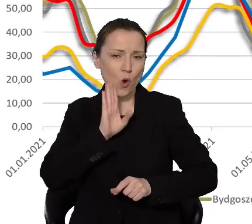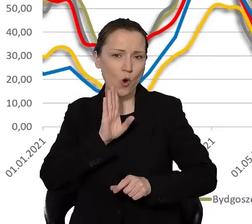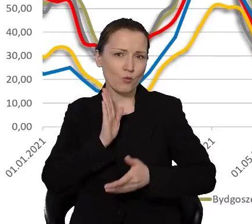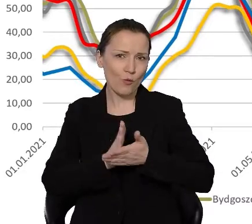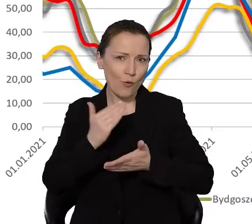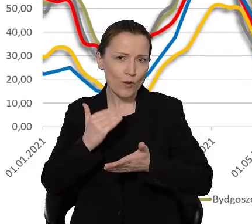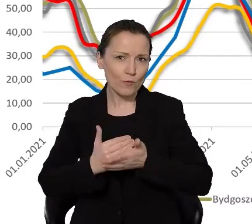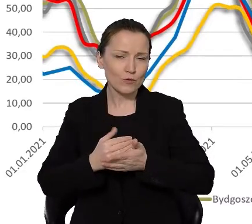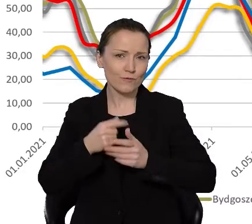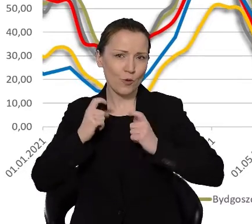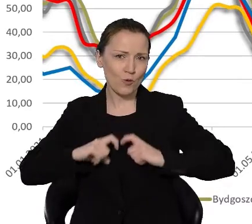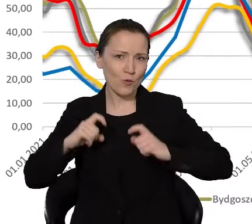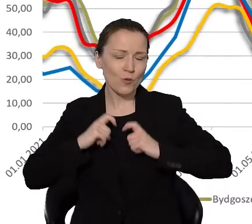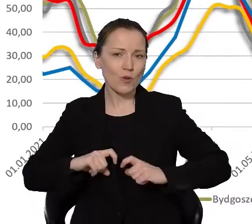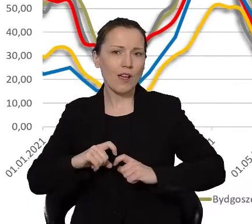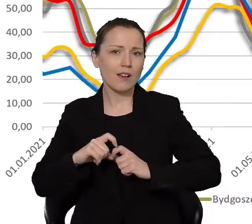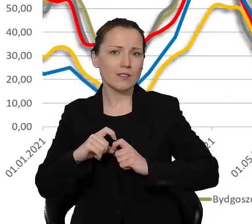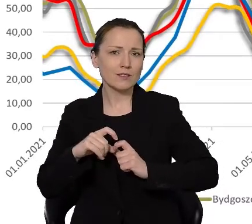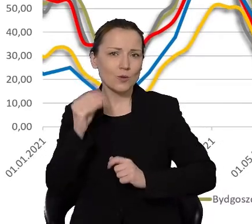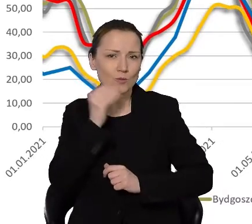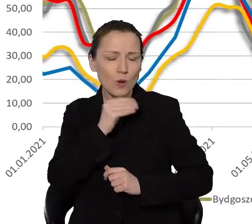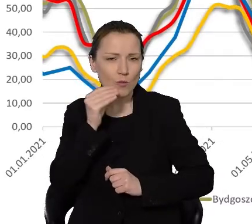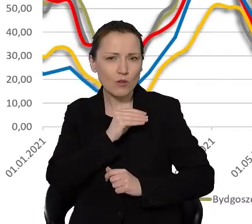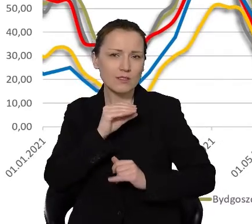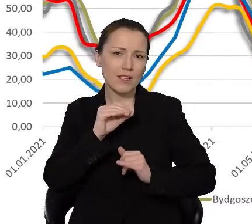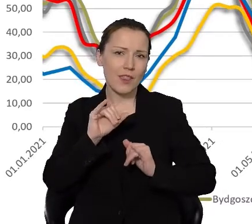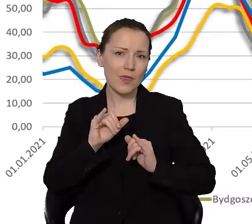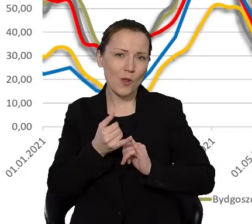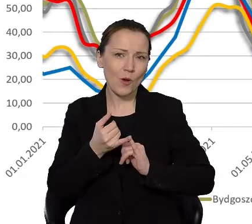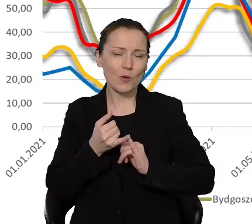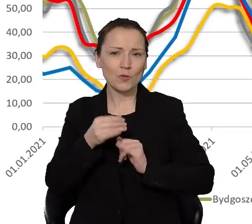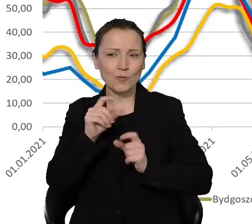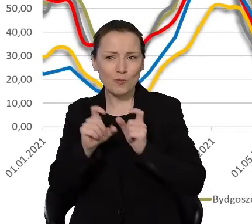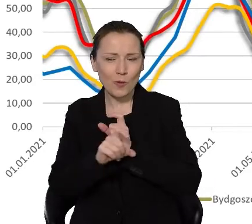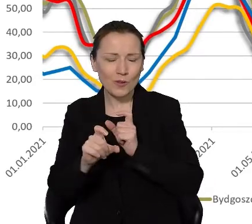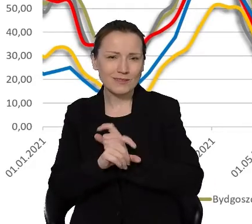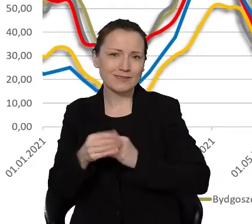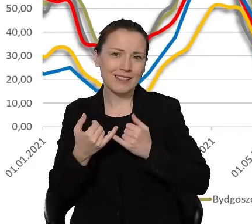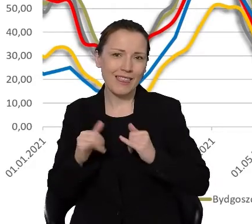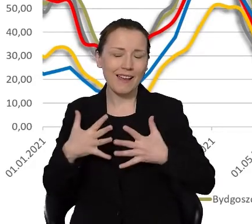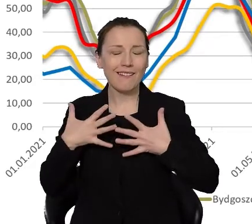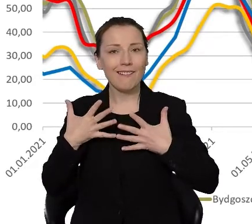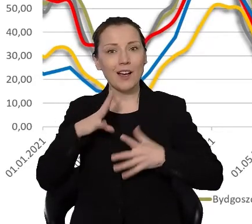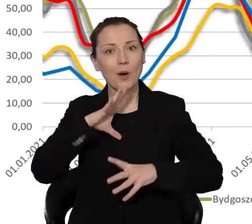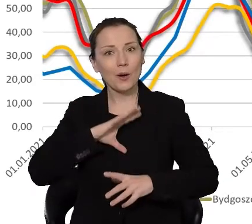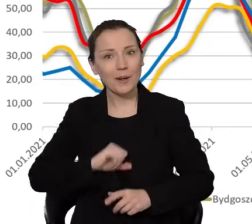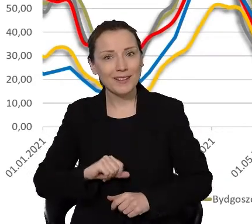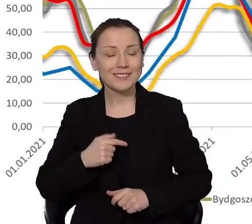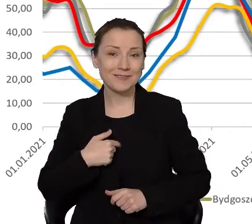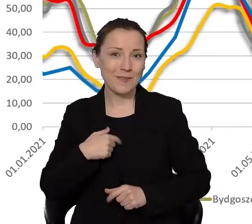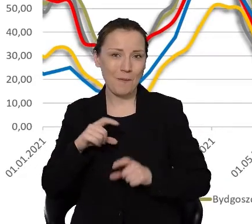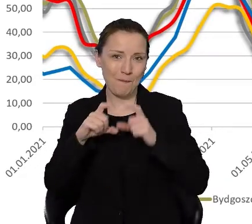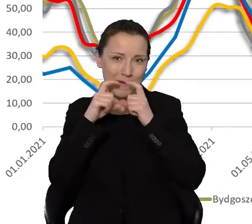-pomorskiego, i oczywiście w Toruniu także oddychaliśmy wtedy z ulgą, dosłownie również, bo bez